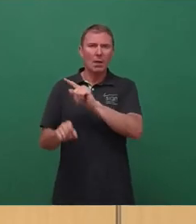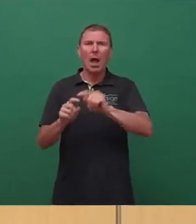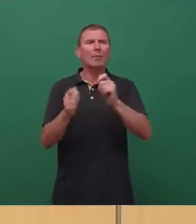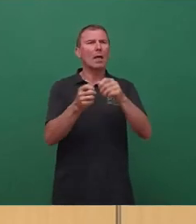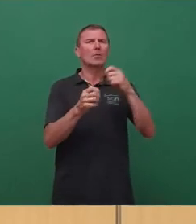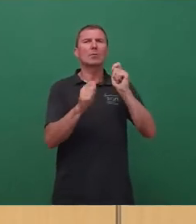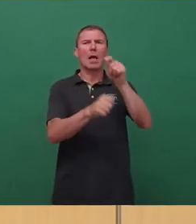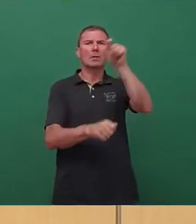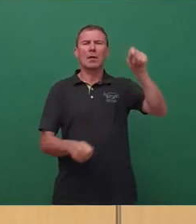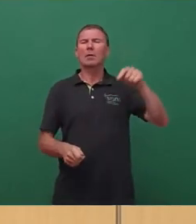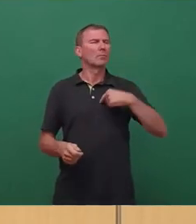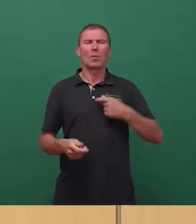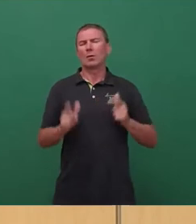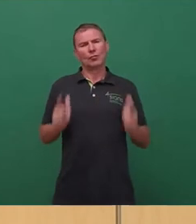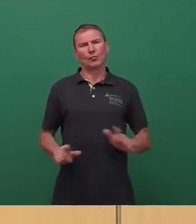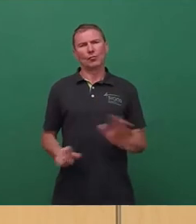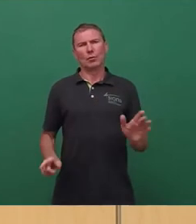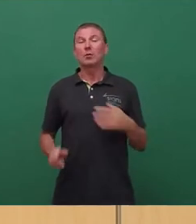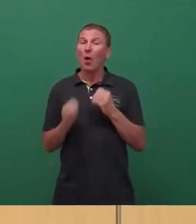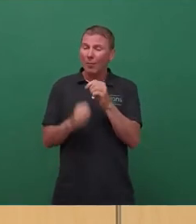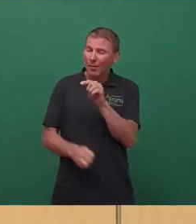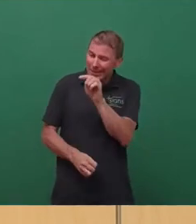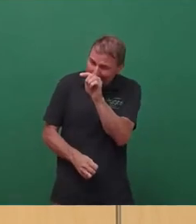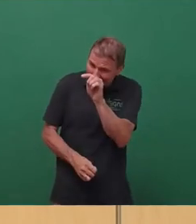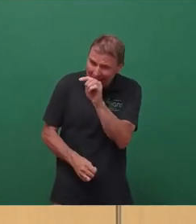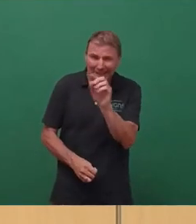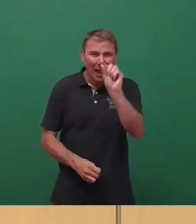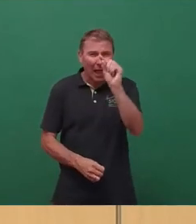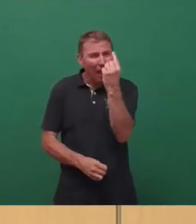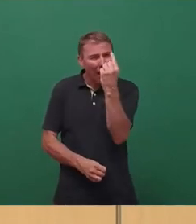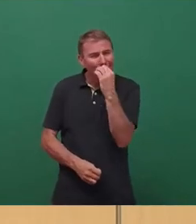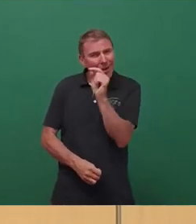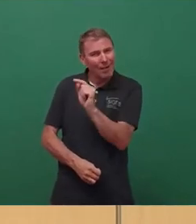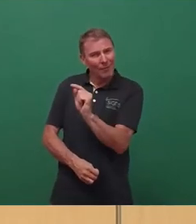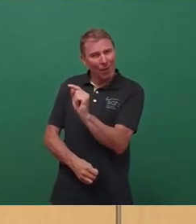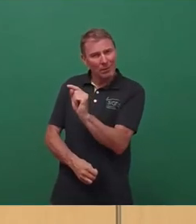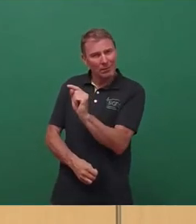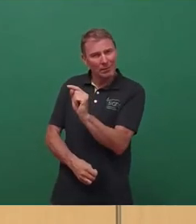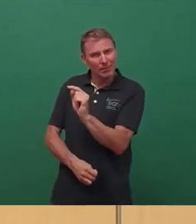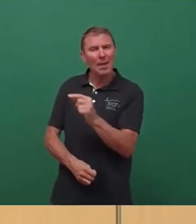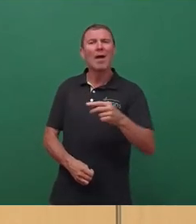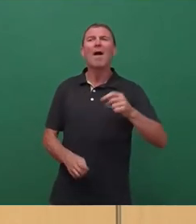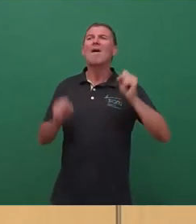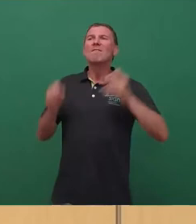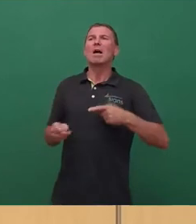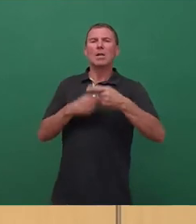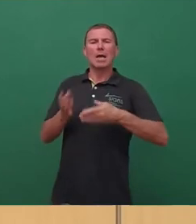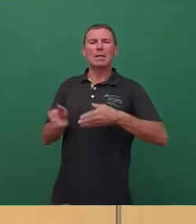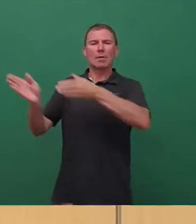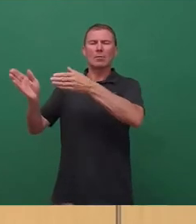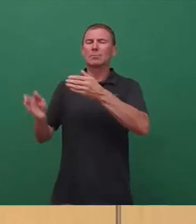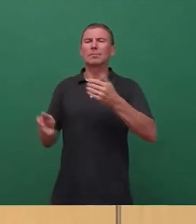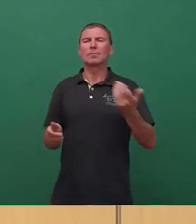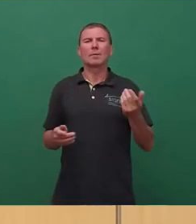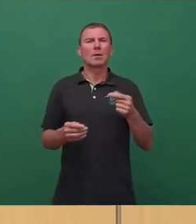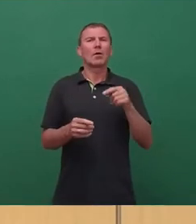dem Kontext zu stellen. Ich hoffe wenigstens, dass Sie in dieser Frage die Fehlentwicklung, die in diesem Schluss für